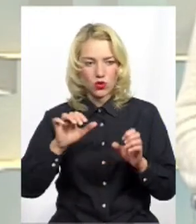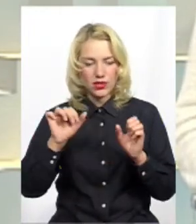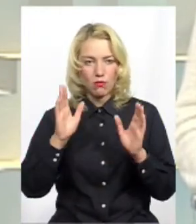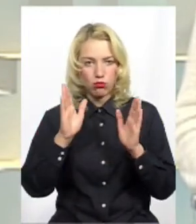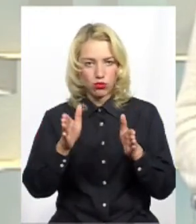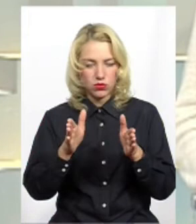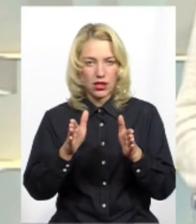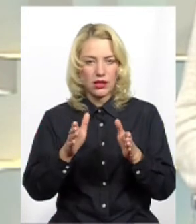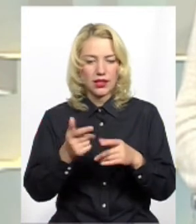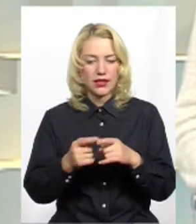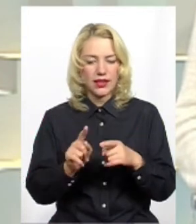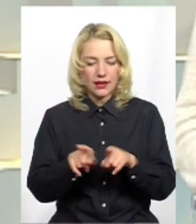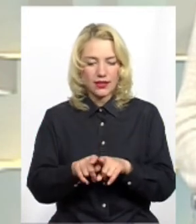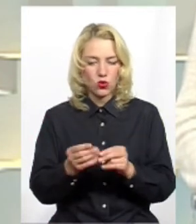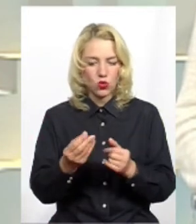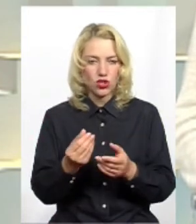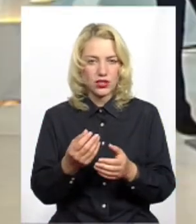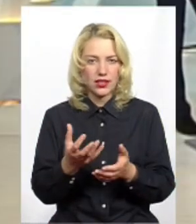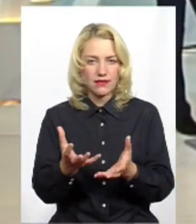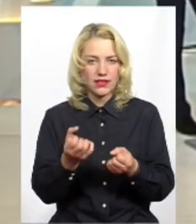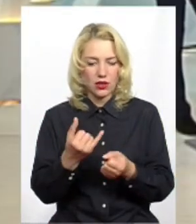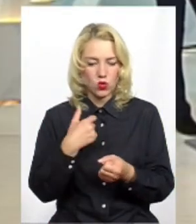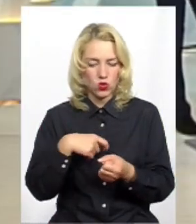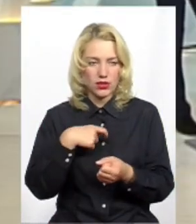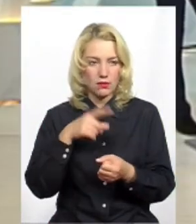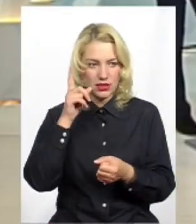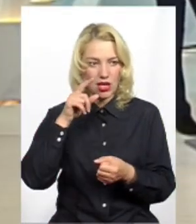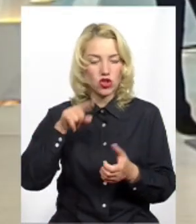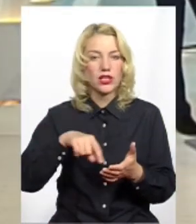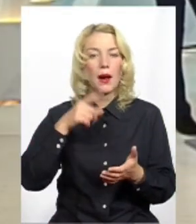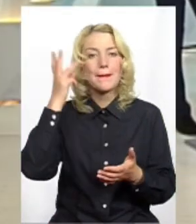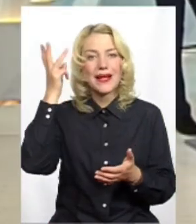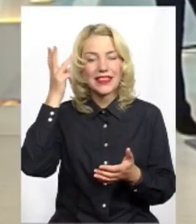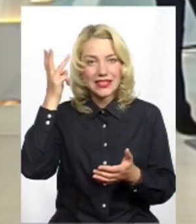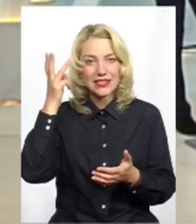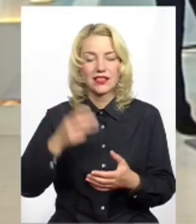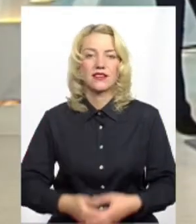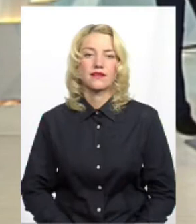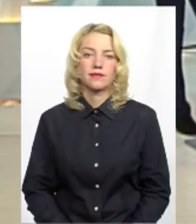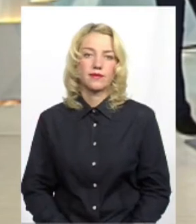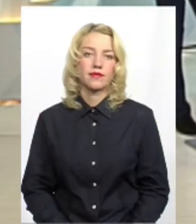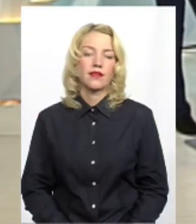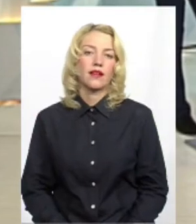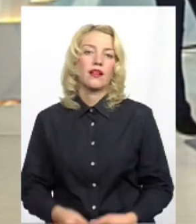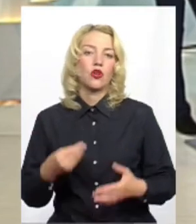такі кошти застосувати в себе. Бо знаючи Хмельницький, тут бюджет міста